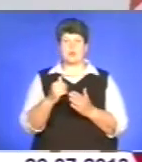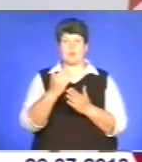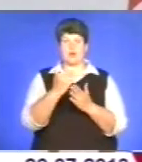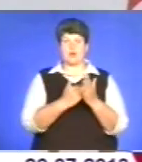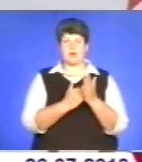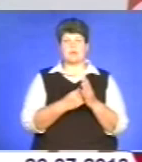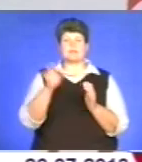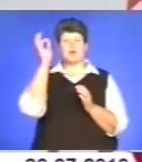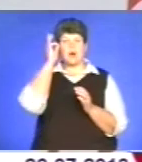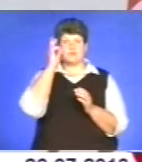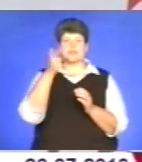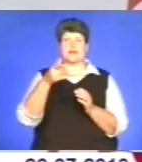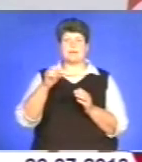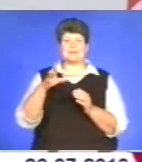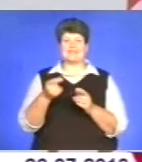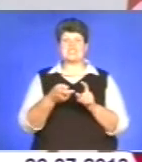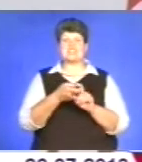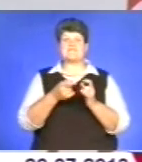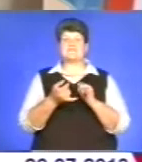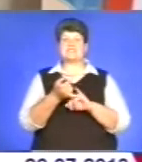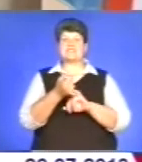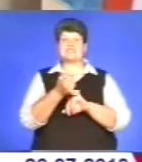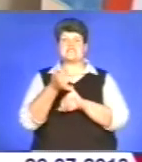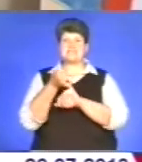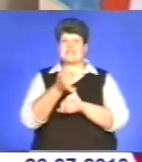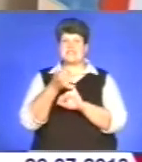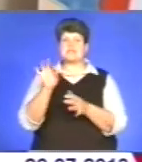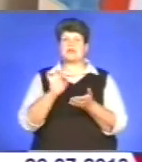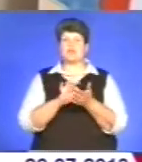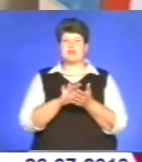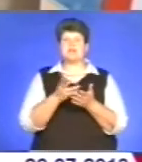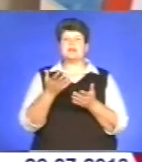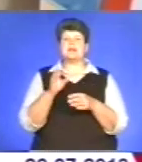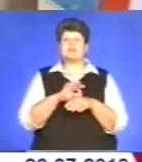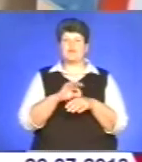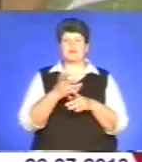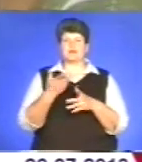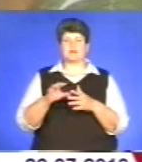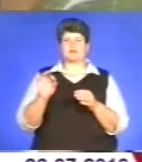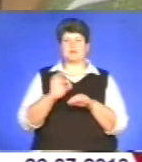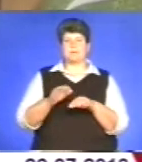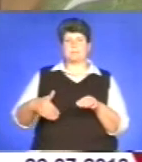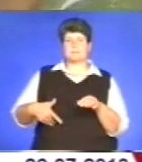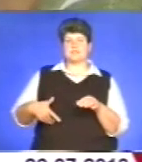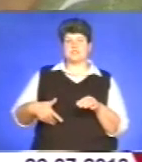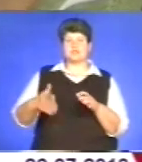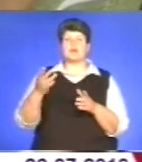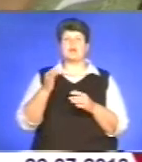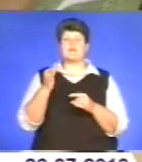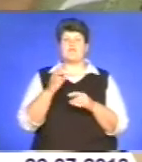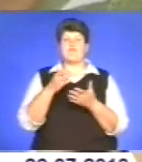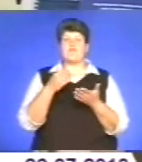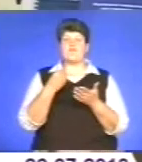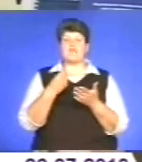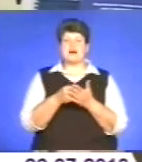Нагадуємо, що гепатит – інфекційне захворювання, яке призводить до пошкодження клітин печінки. Вартість лікування дороге, і тому